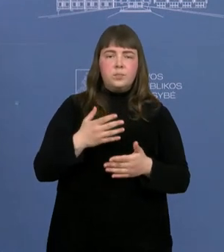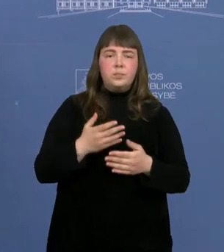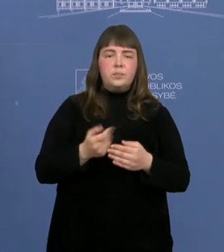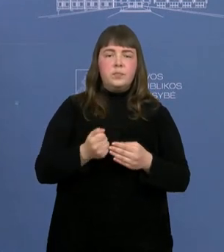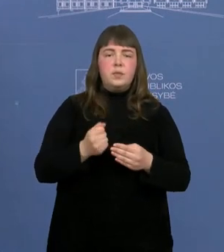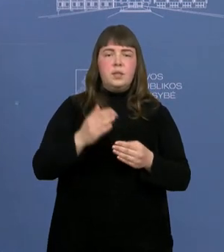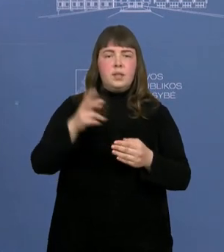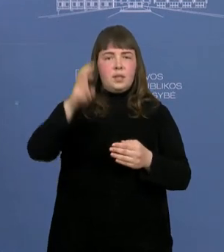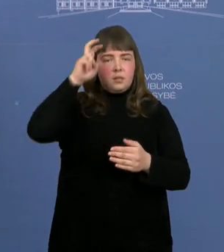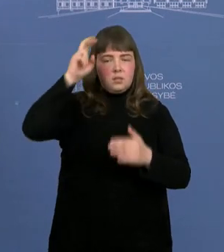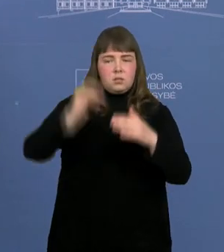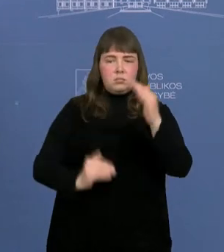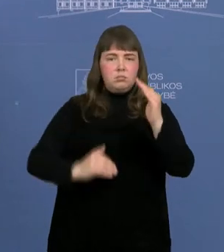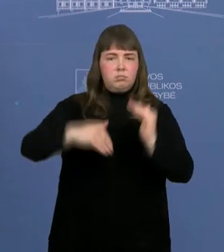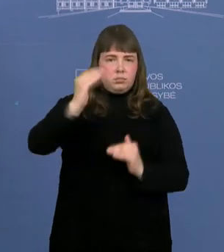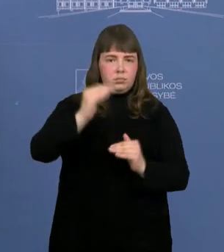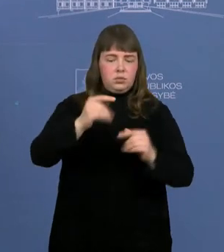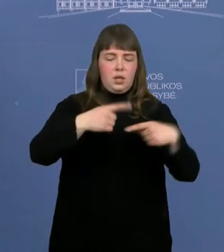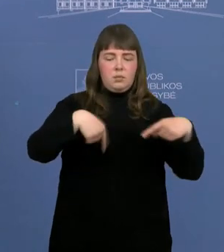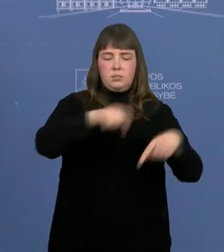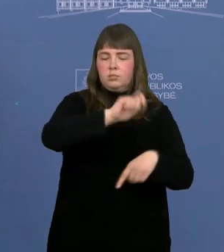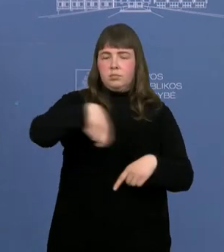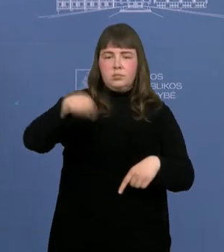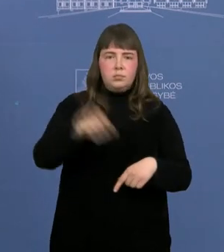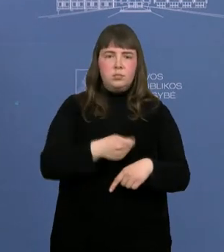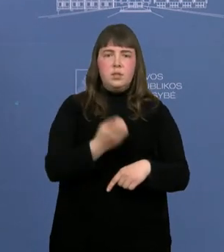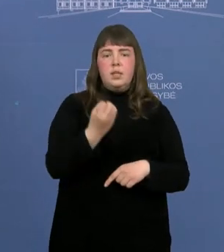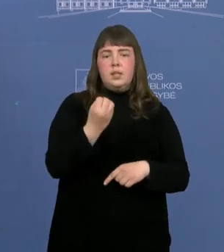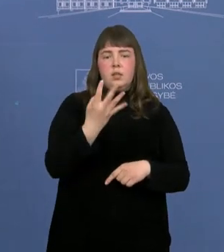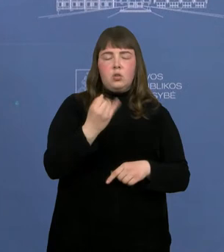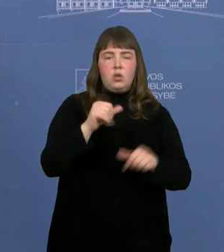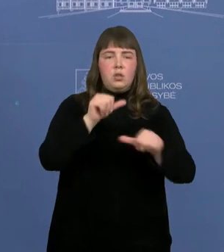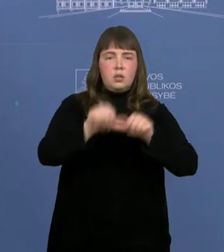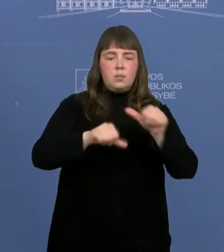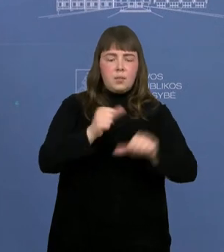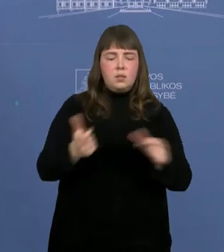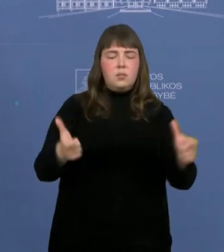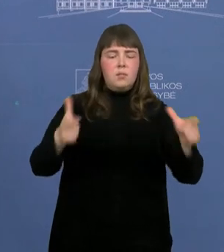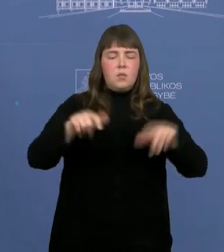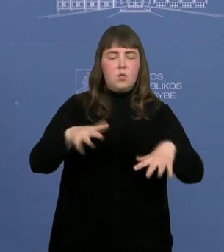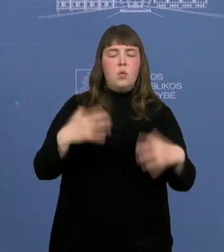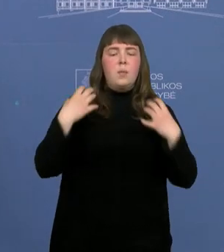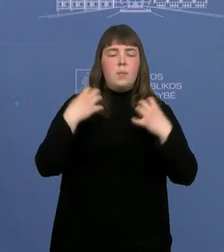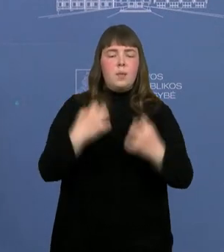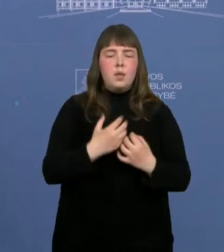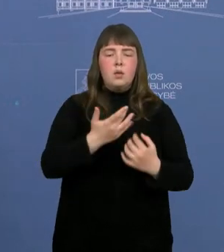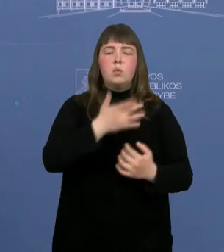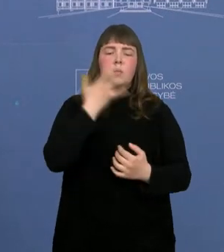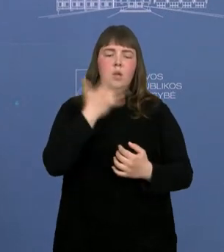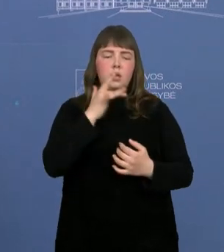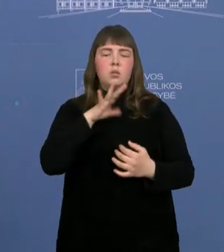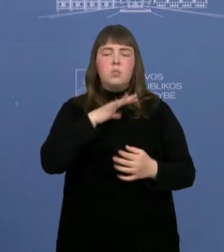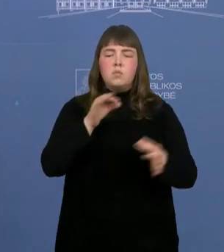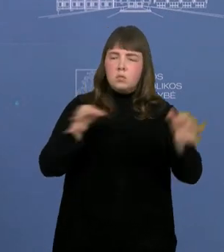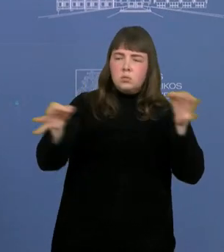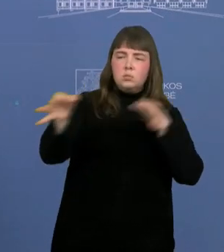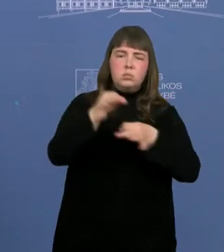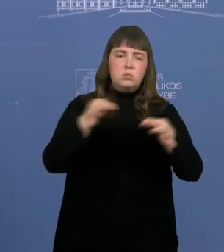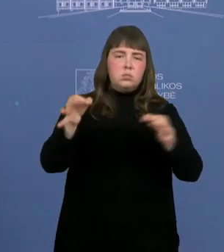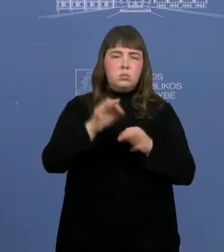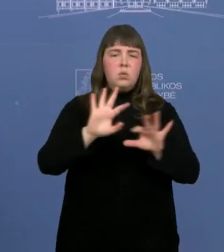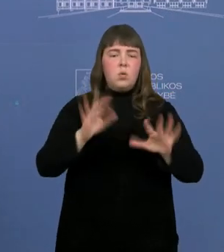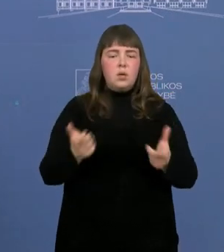nacionalinį lygmenį. Ir beveik 14 metų tarp savivaldybių merų visų partijų buvo diskutuojama, kaip sustiprinti